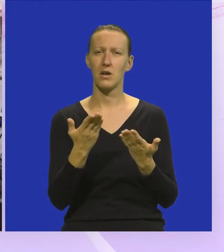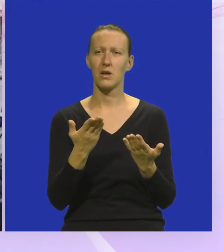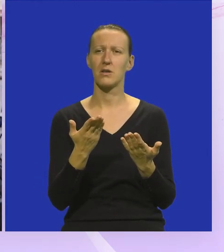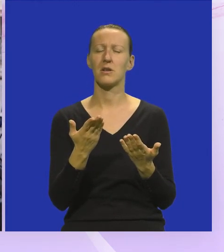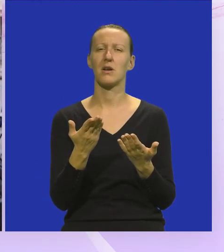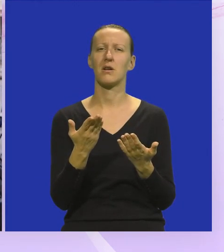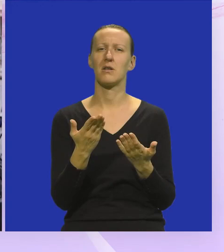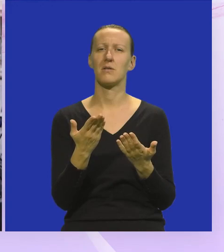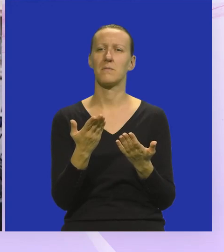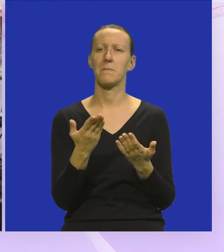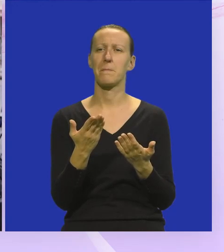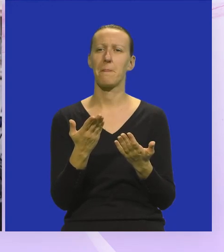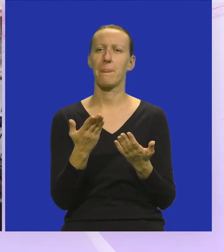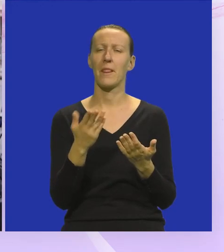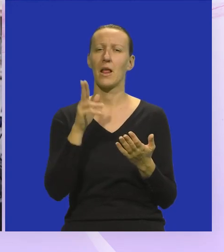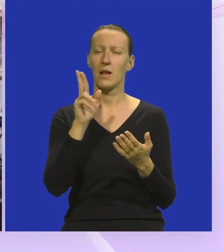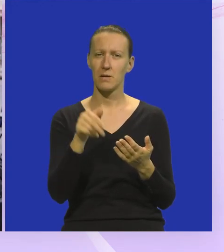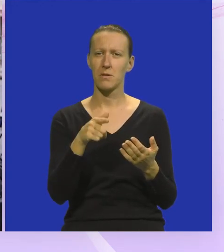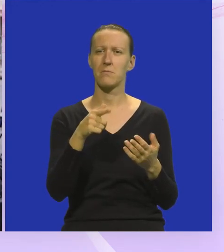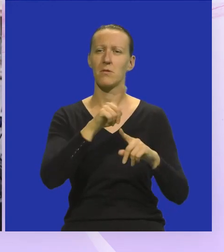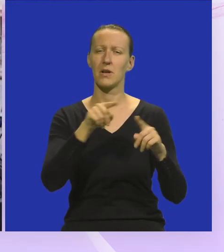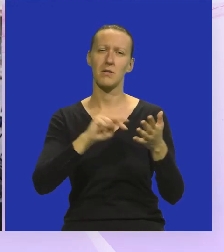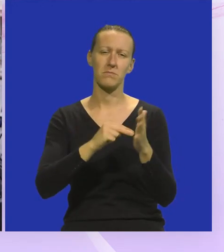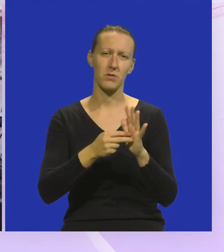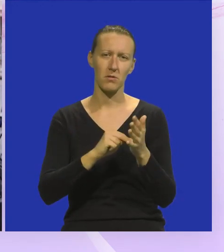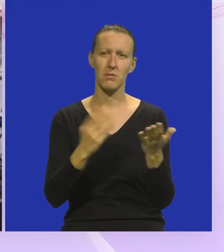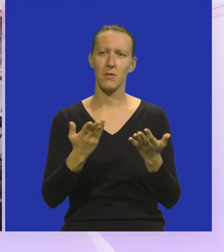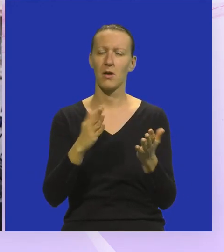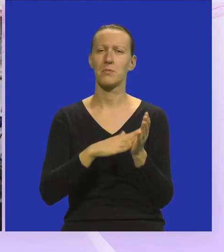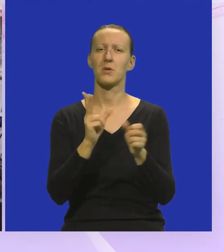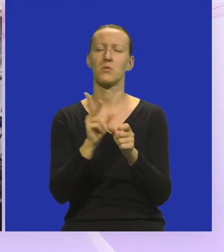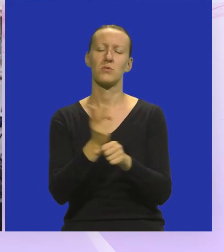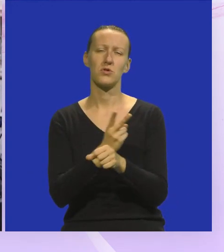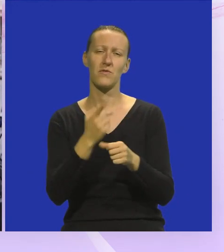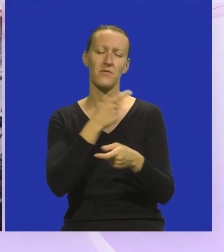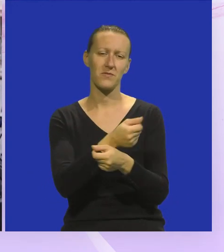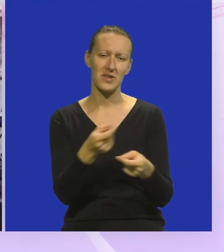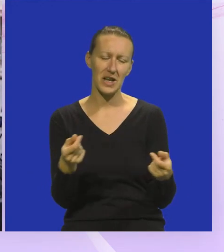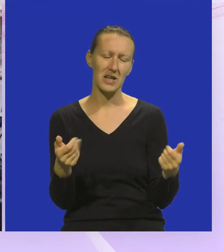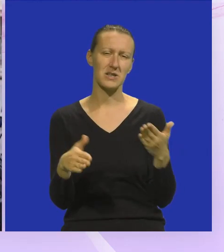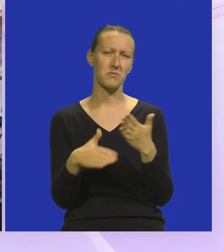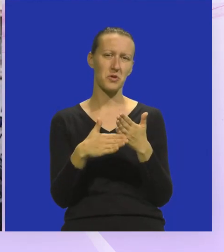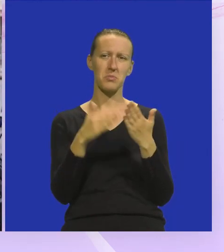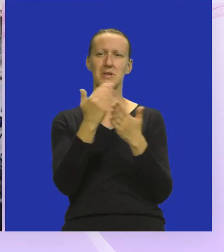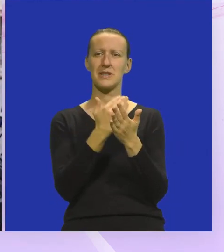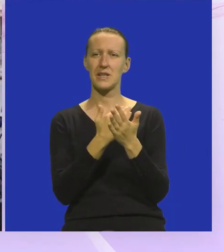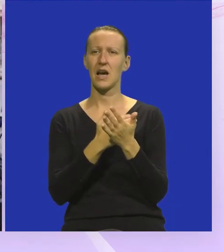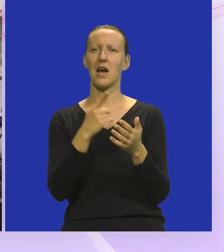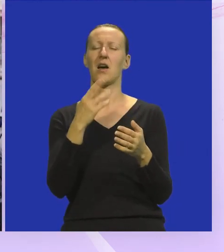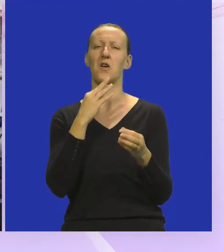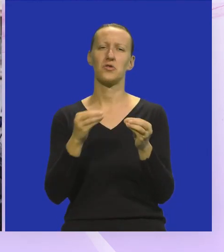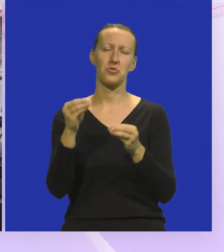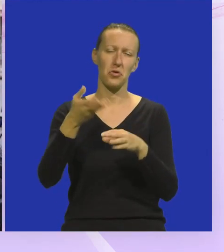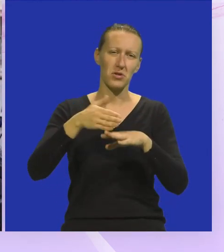imamo određeni problema, kao što je u državi sa zakonom inkluzivnom